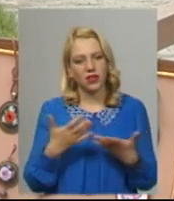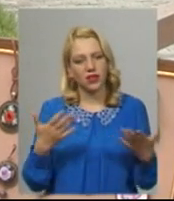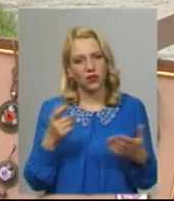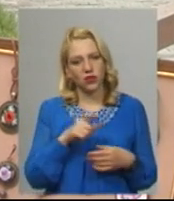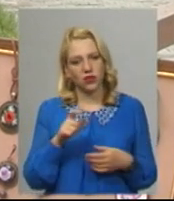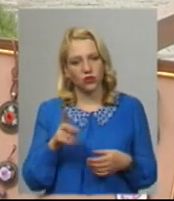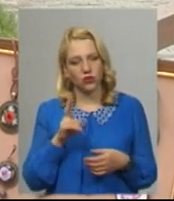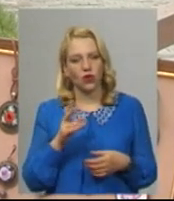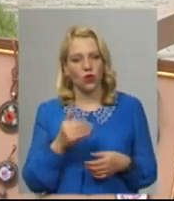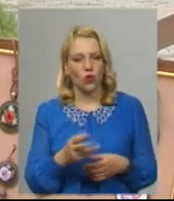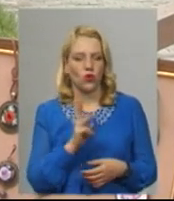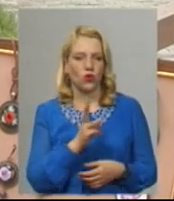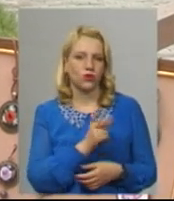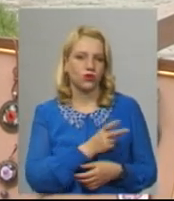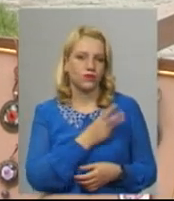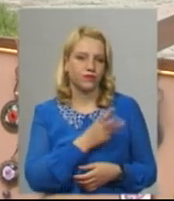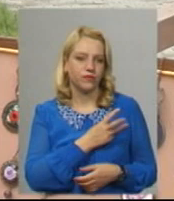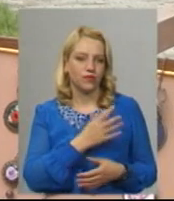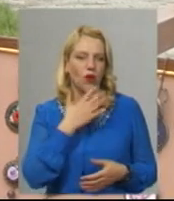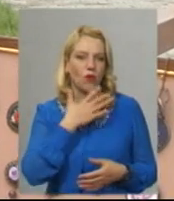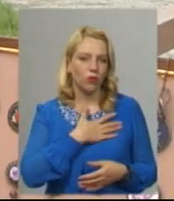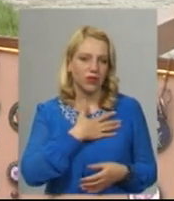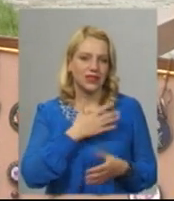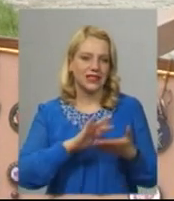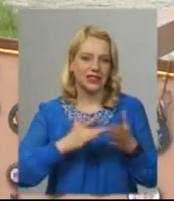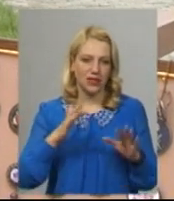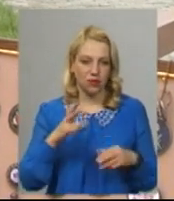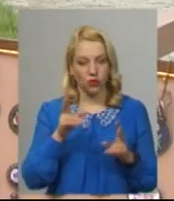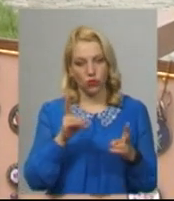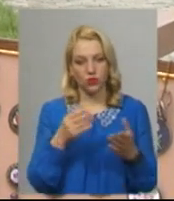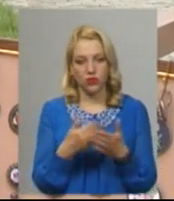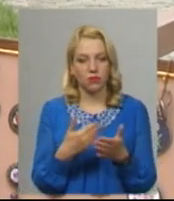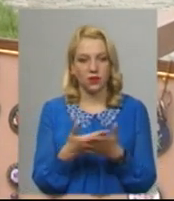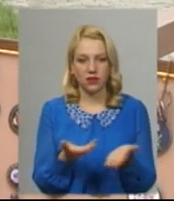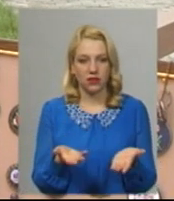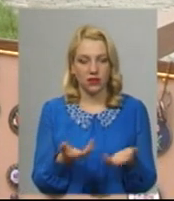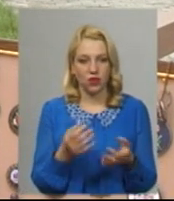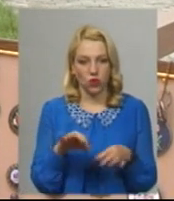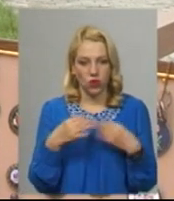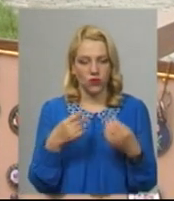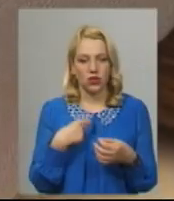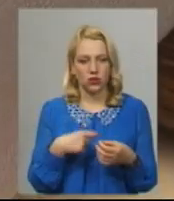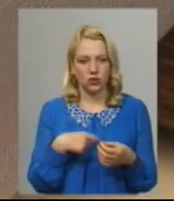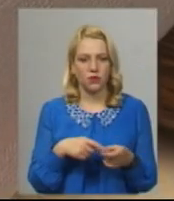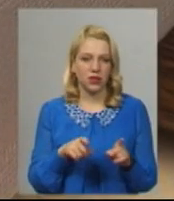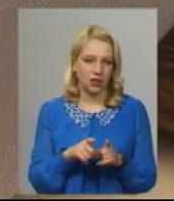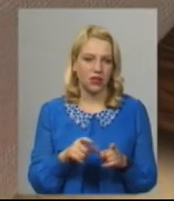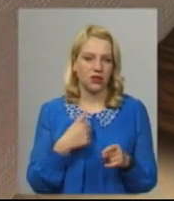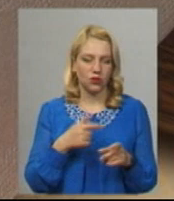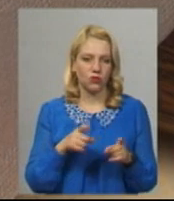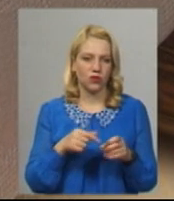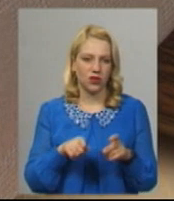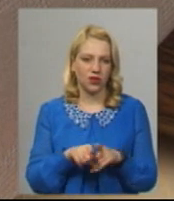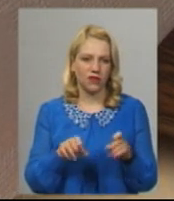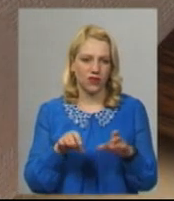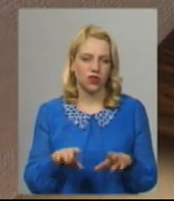клієнти і хтось полюбляє сріблі, хтось може дозволити собі такий варіант Тому я вирішила,